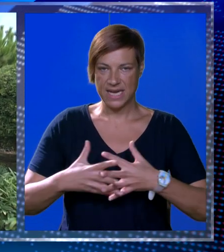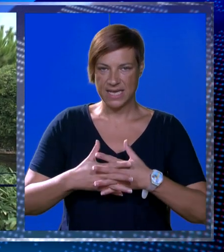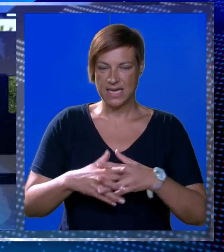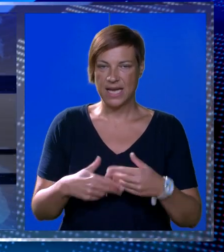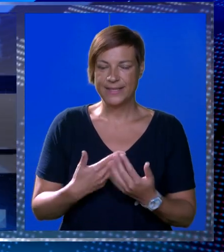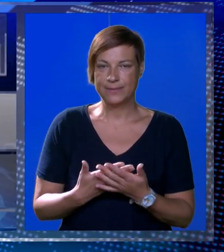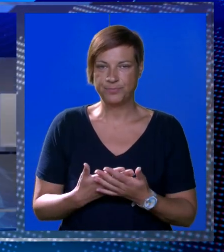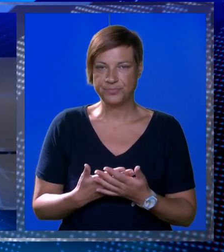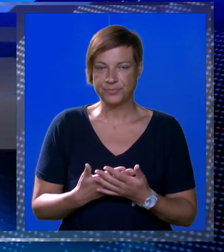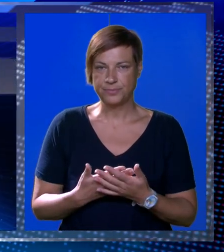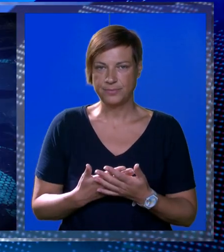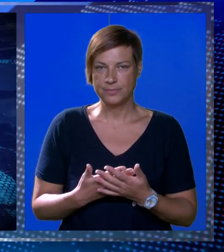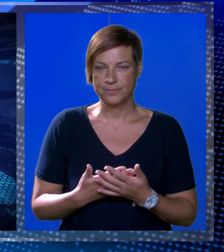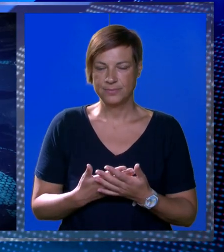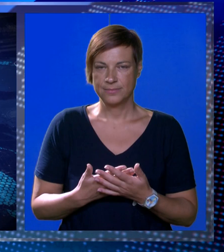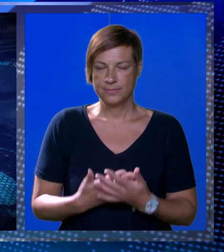grada.